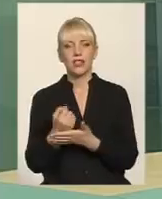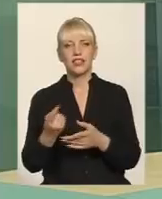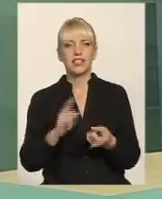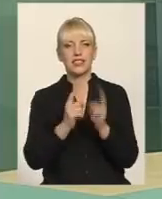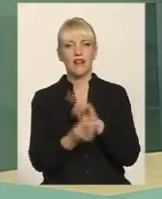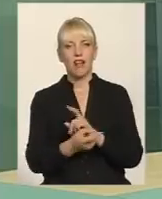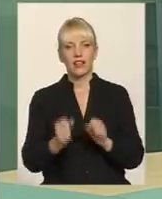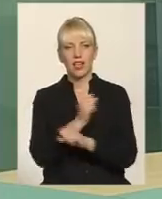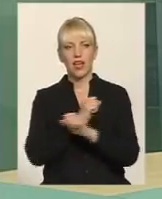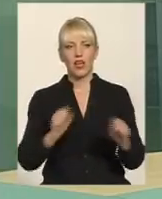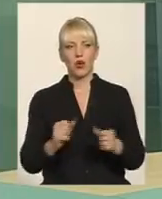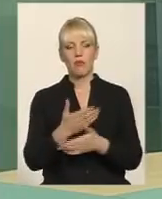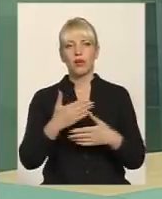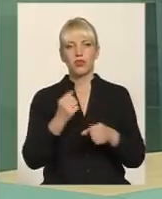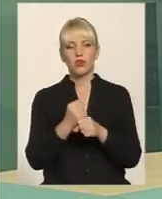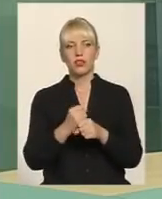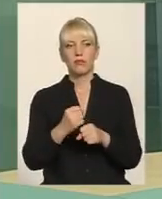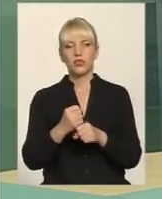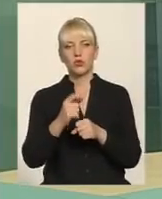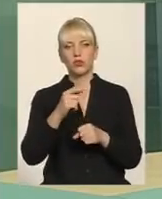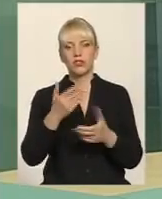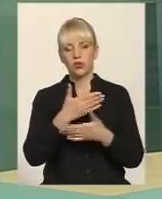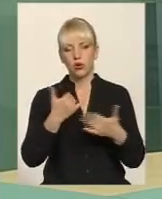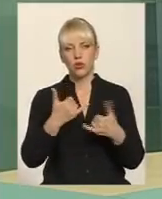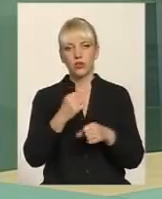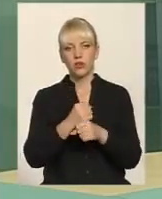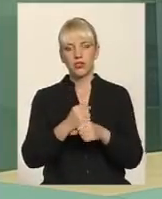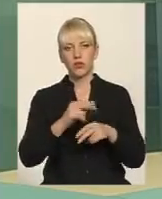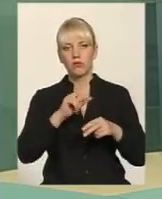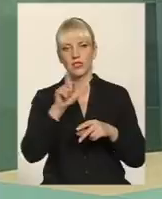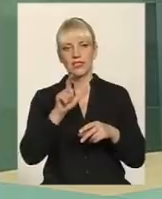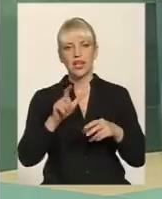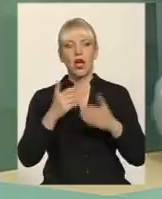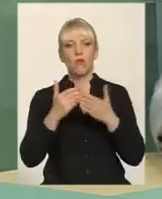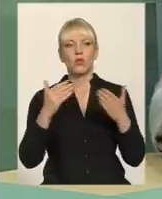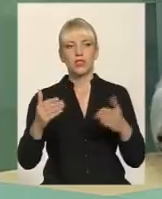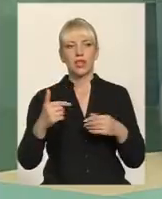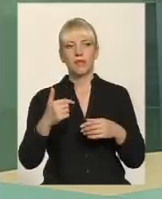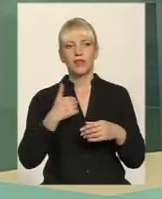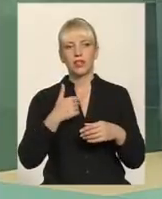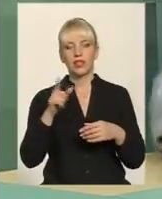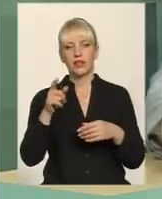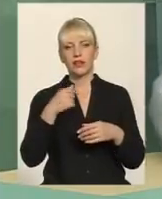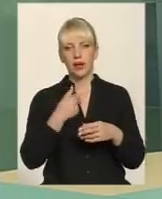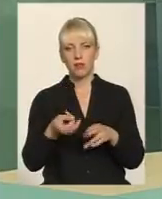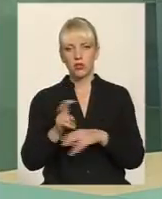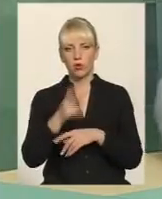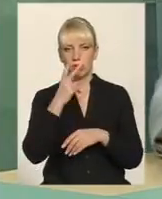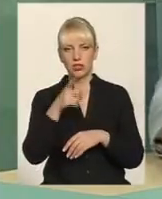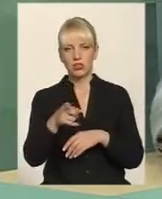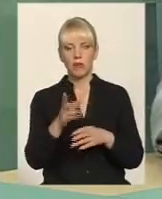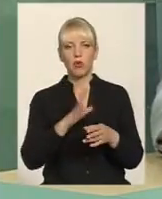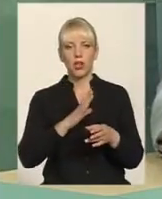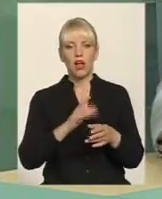Тому сьогодні ми працюємо з музеєм, перекриваємо дах. Там тік дах. Я коли прийшов, там поставили форму від хлібини, така, знаєте, як раніше був